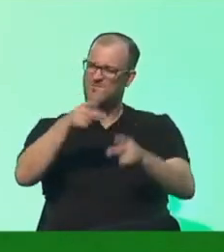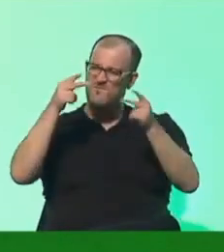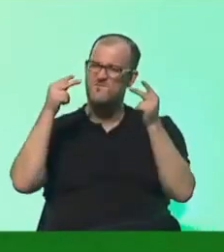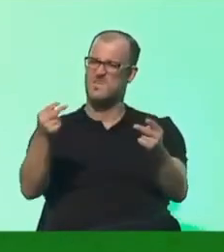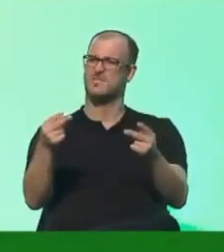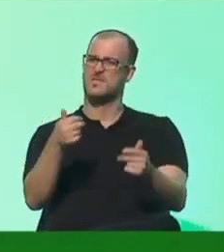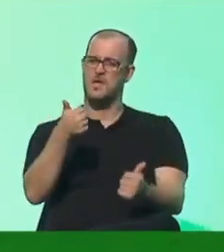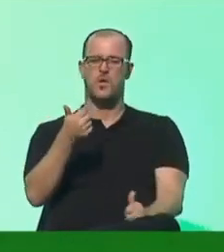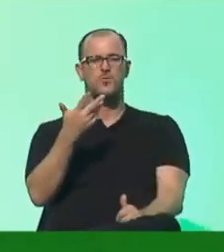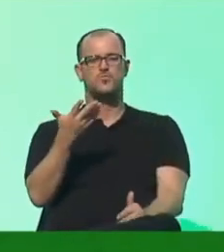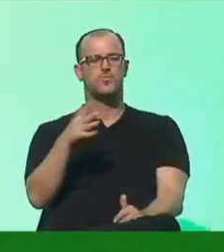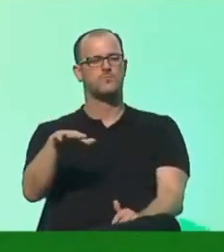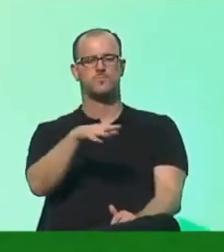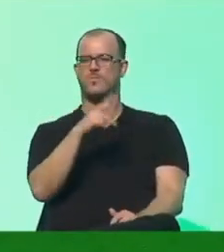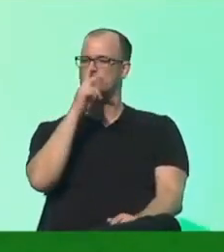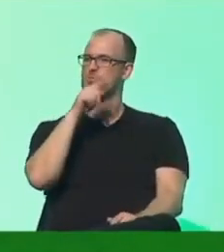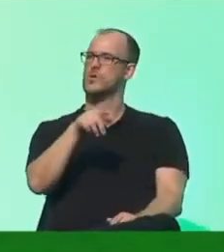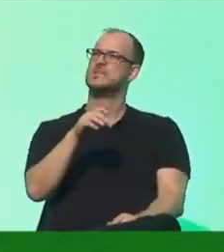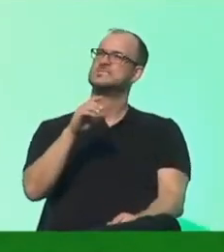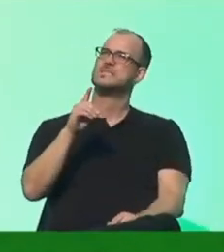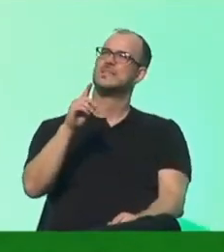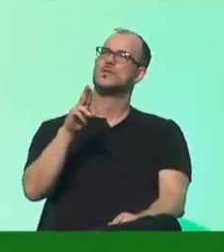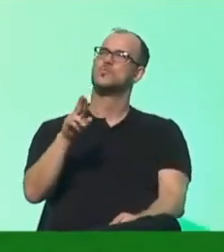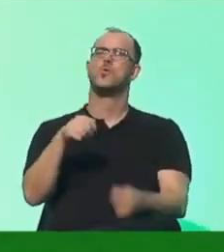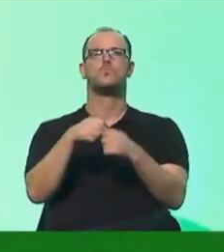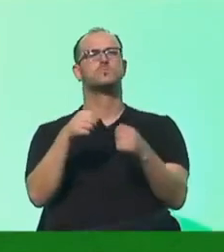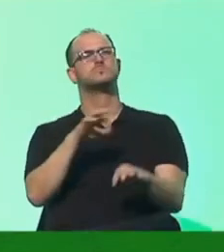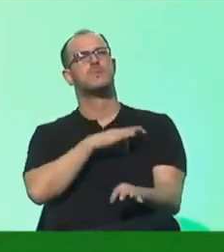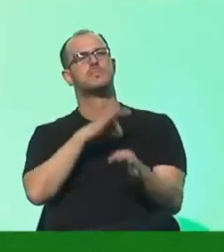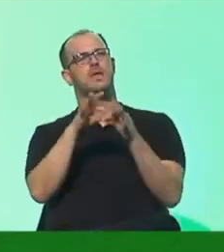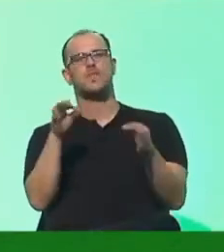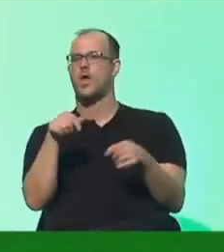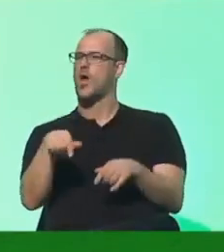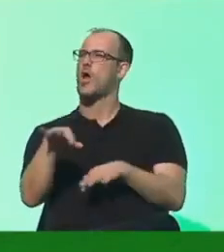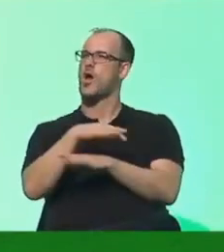um ein Schauplatz für einen CDU-Bundesparteitag zu werden.